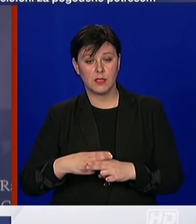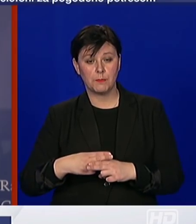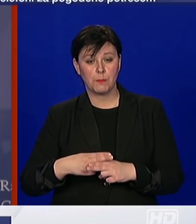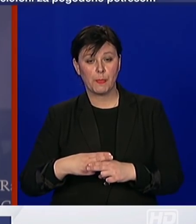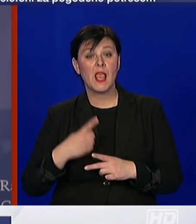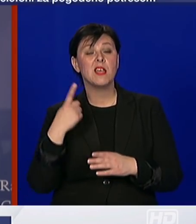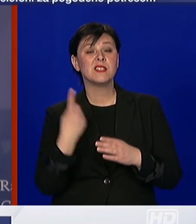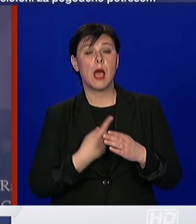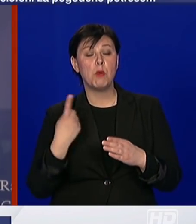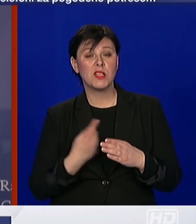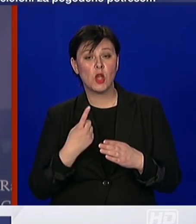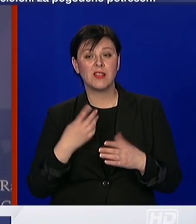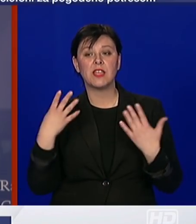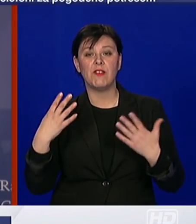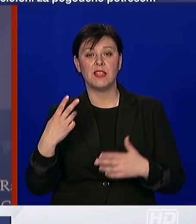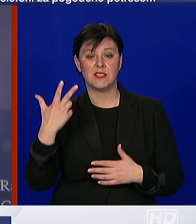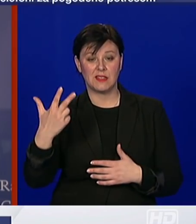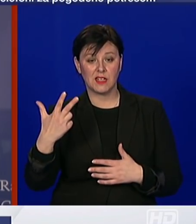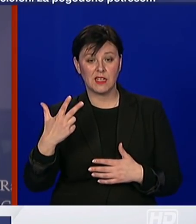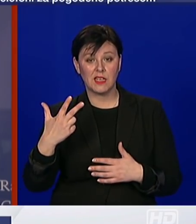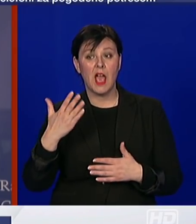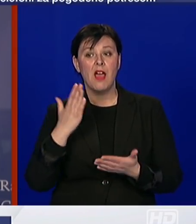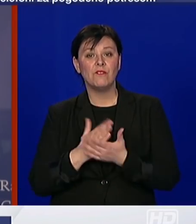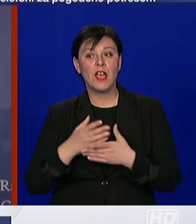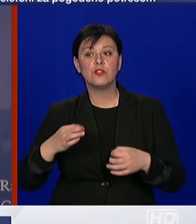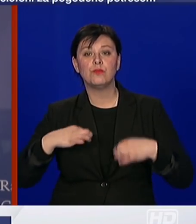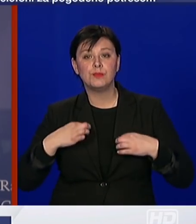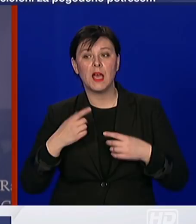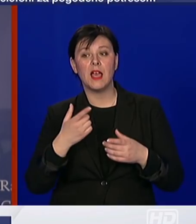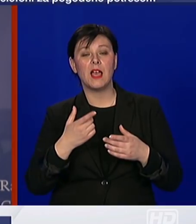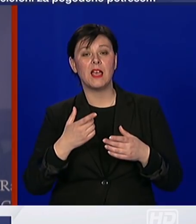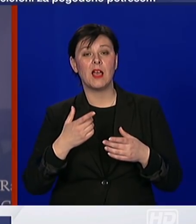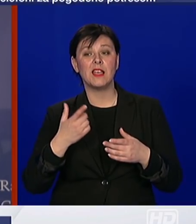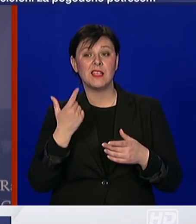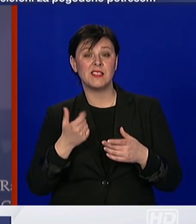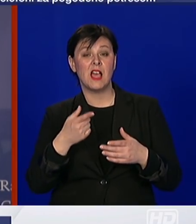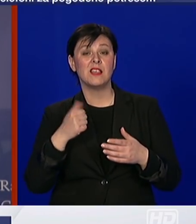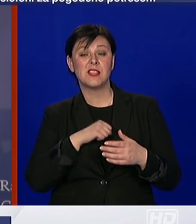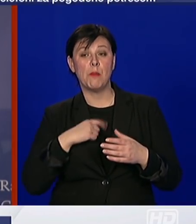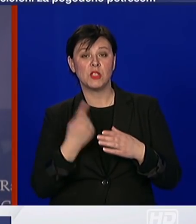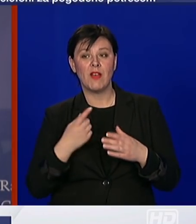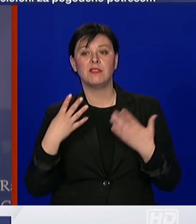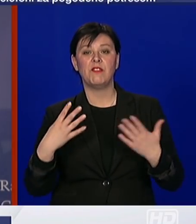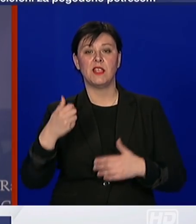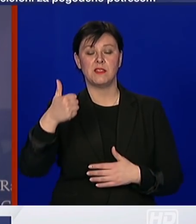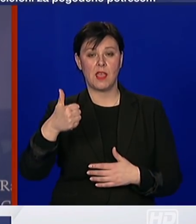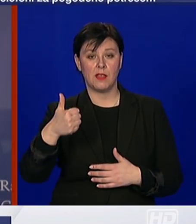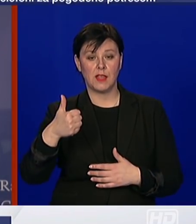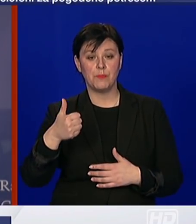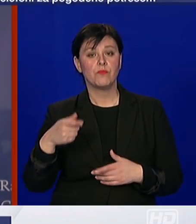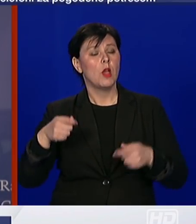samoizolaciji 93, a izašlo iz samoizolacije 91. A što se tiče